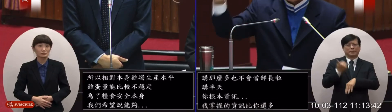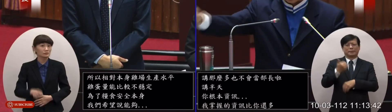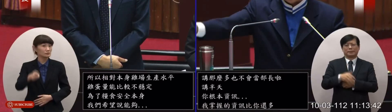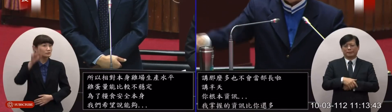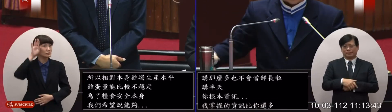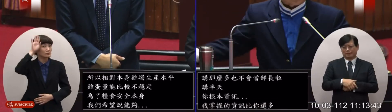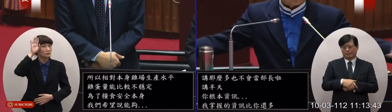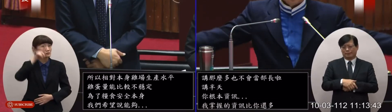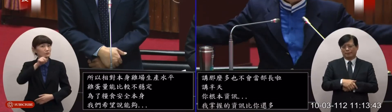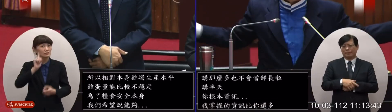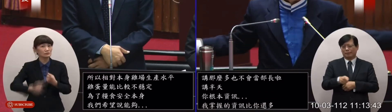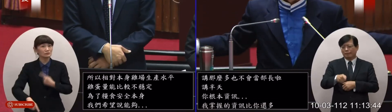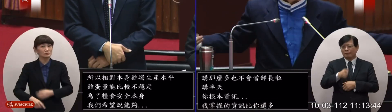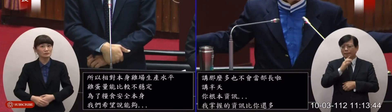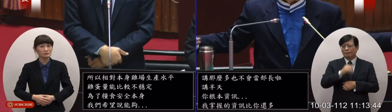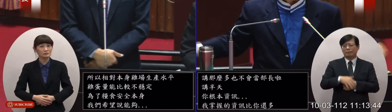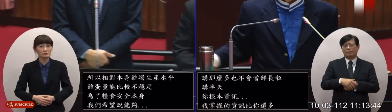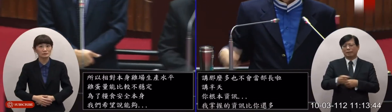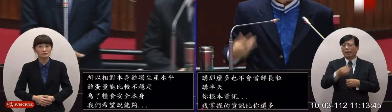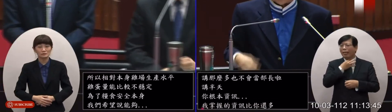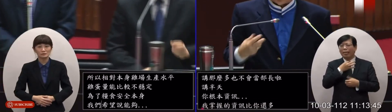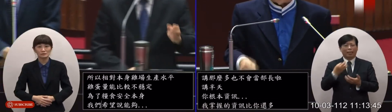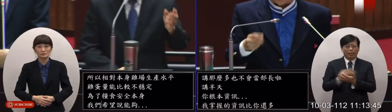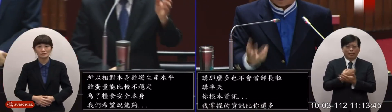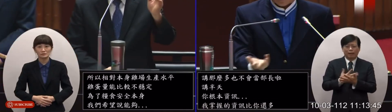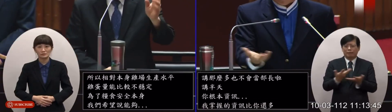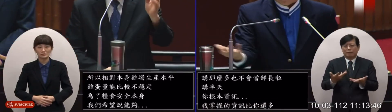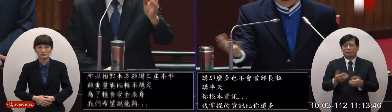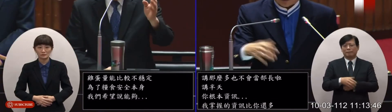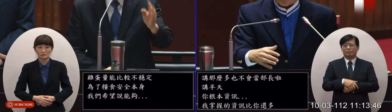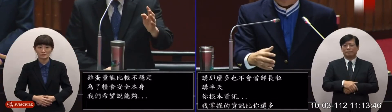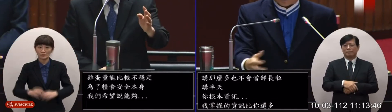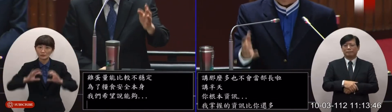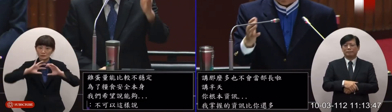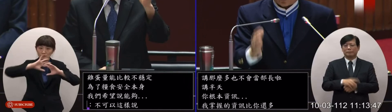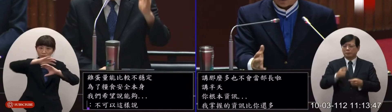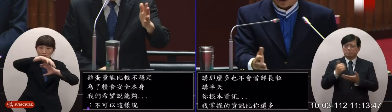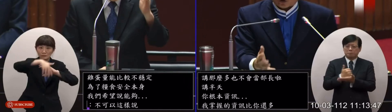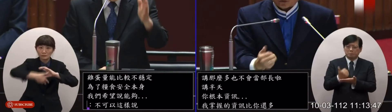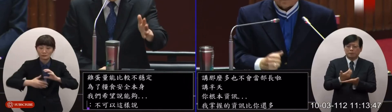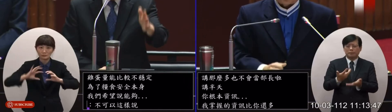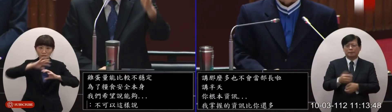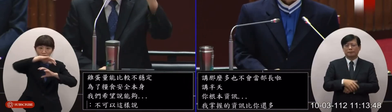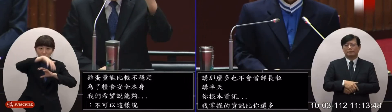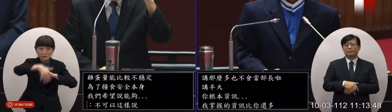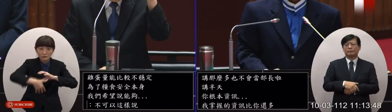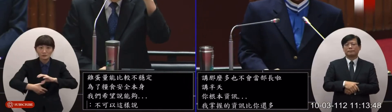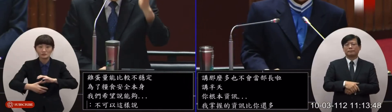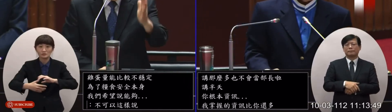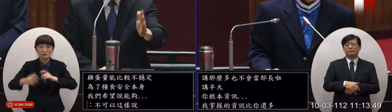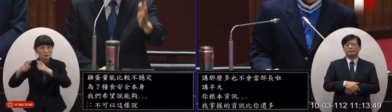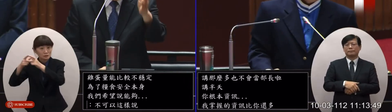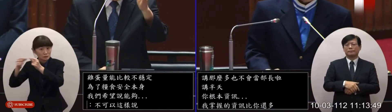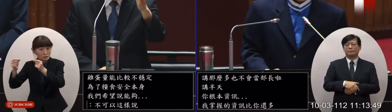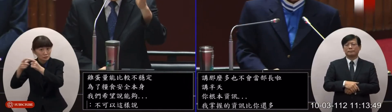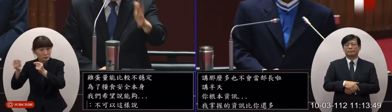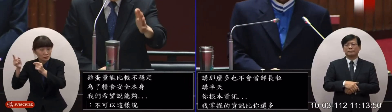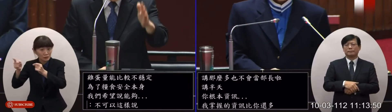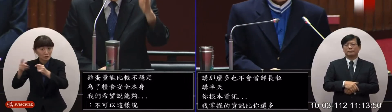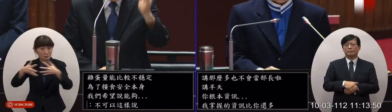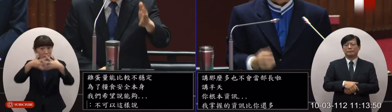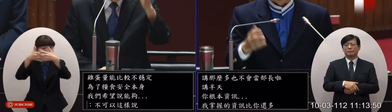所以所以開始不夠啊大家為什麼全世界連日本這個